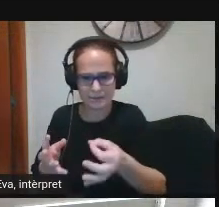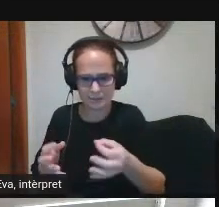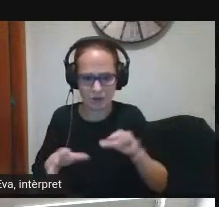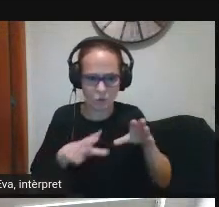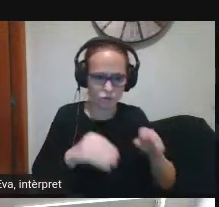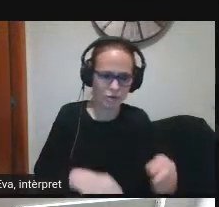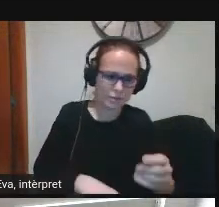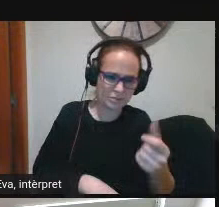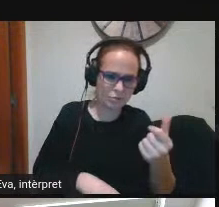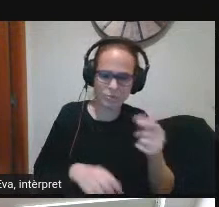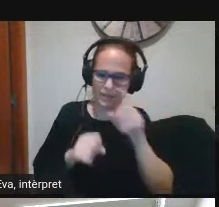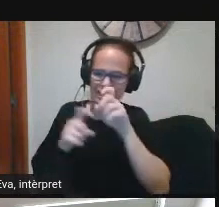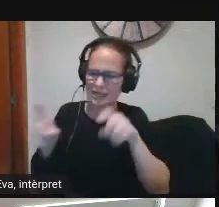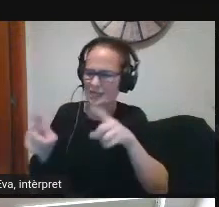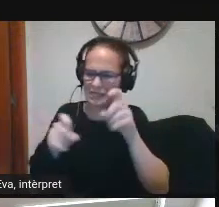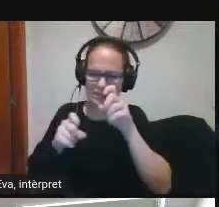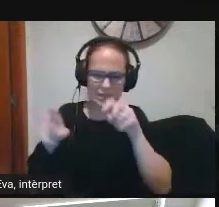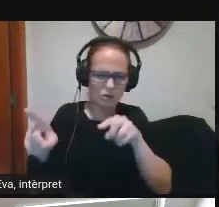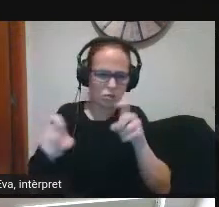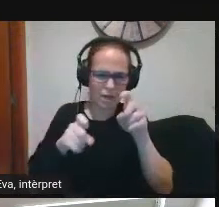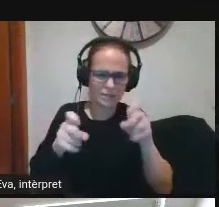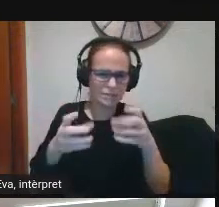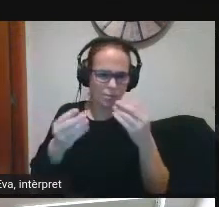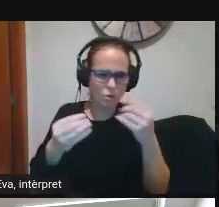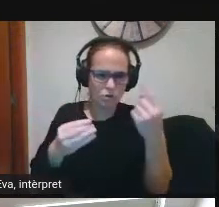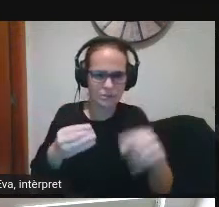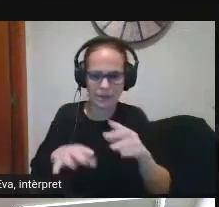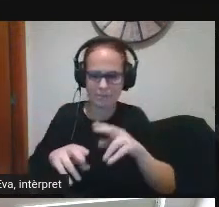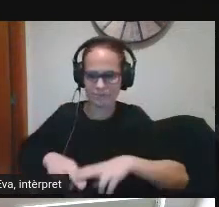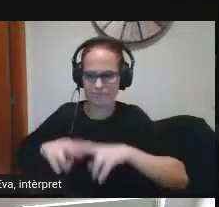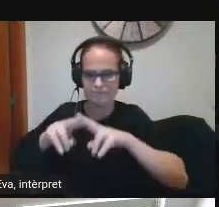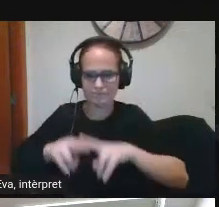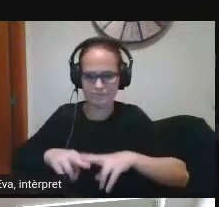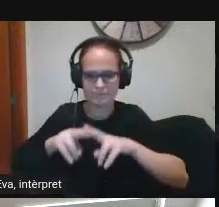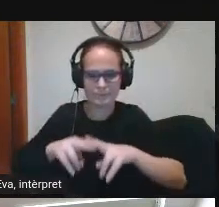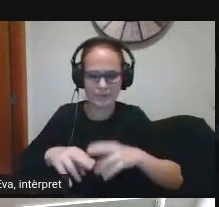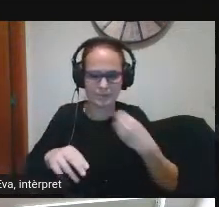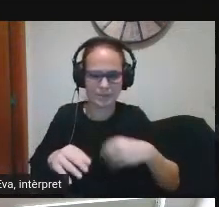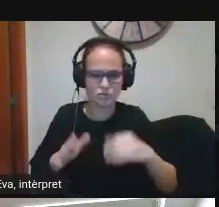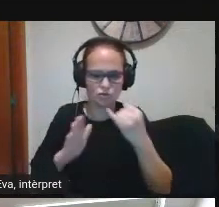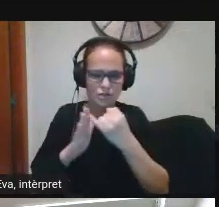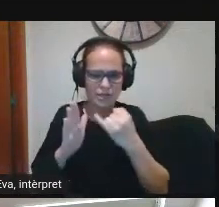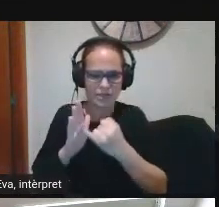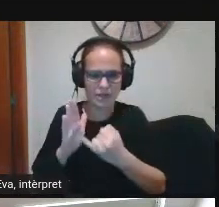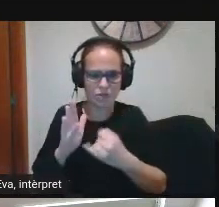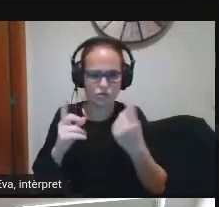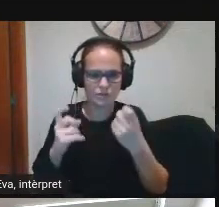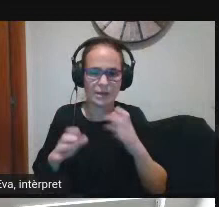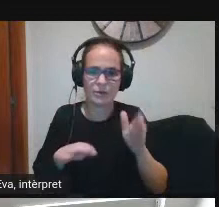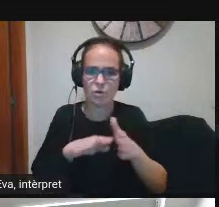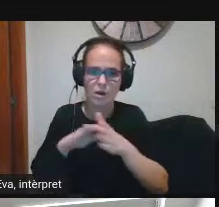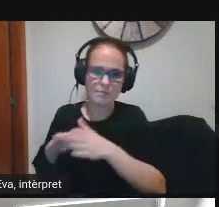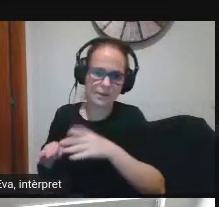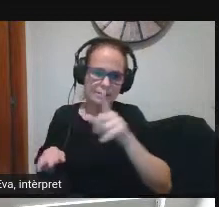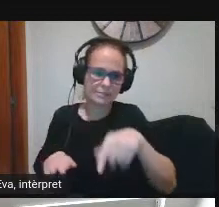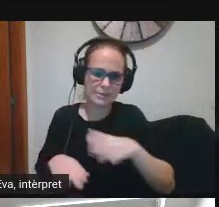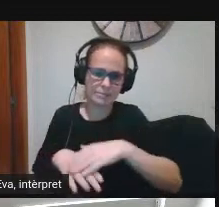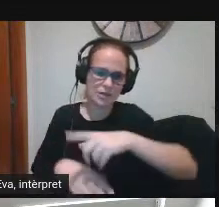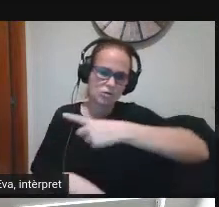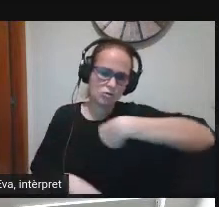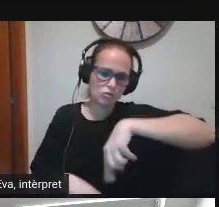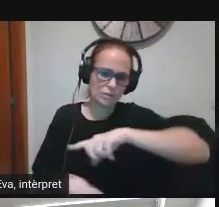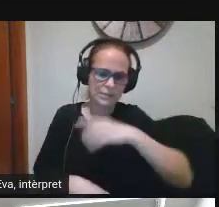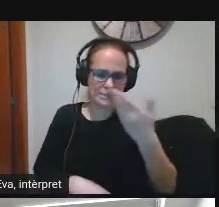sèrie d'interrogants que els havíem de posar mesurats que eren aquests indicadors però d'altra banda per nosaltres era